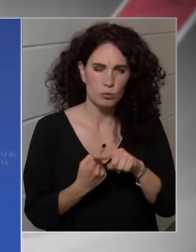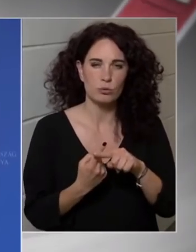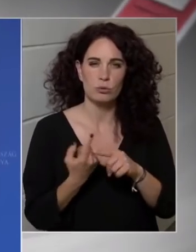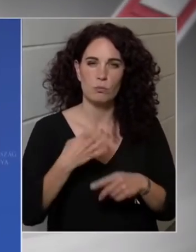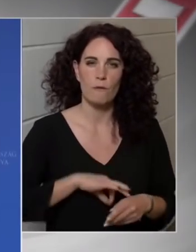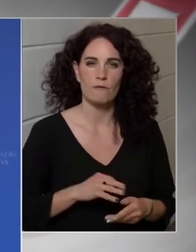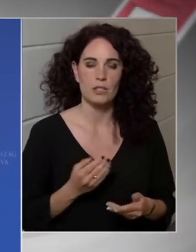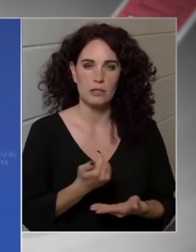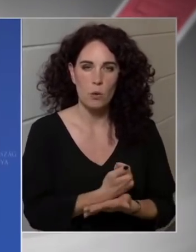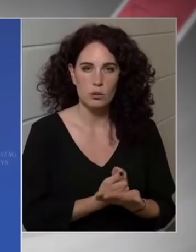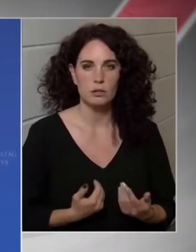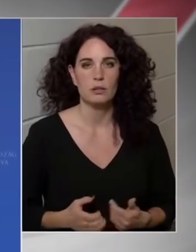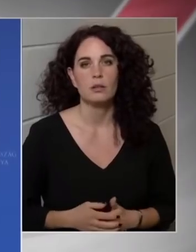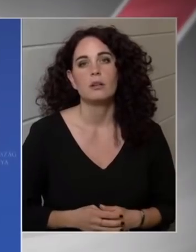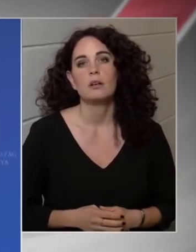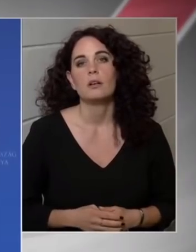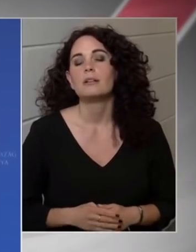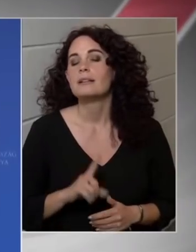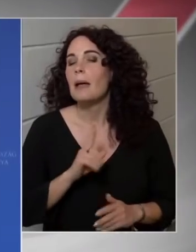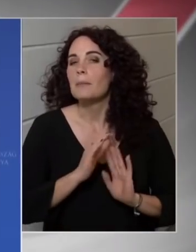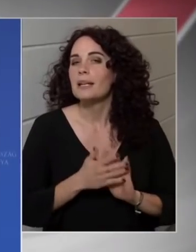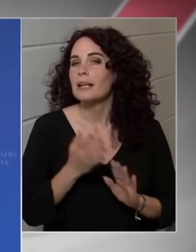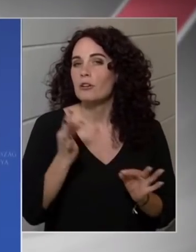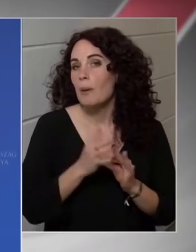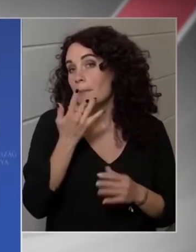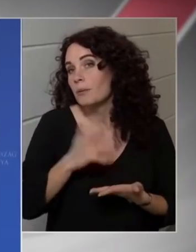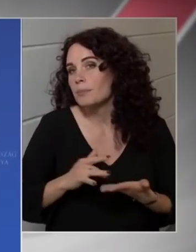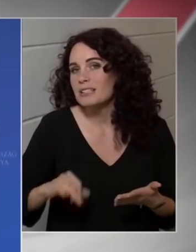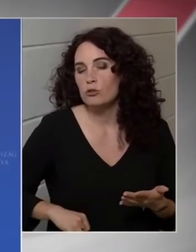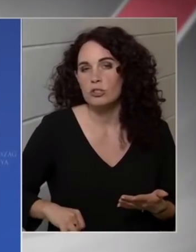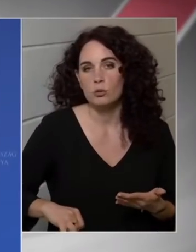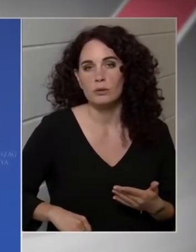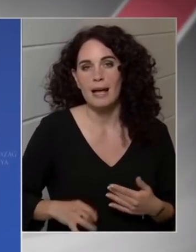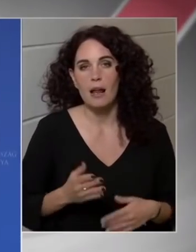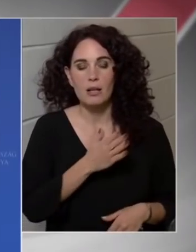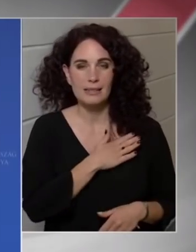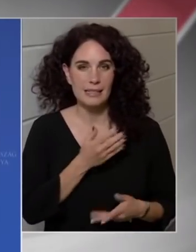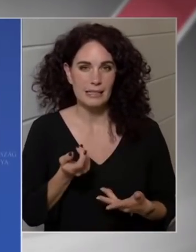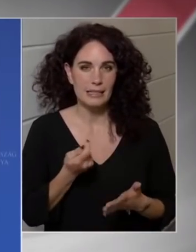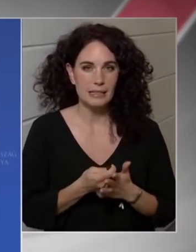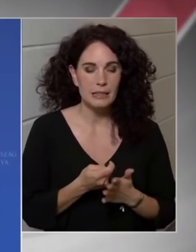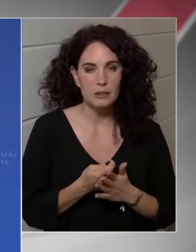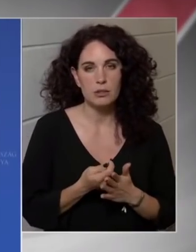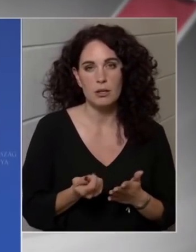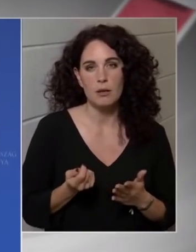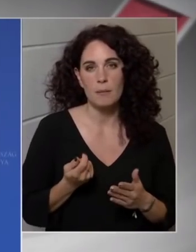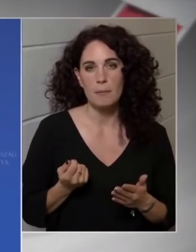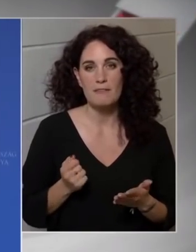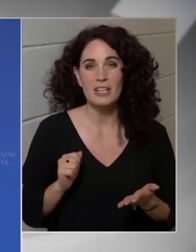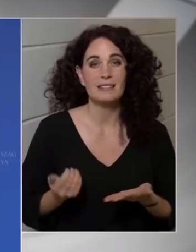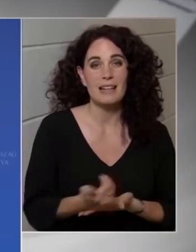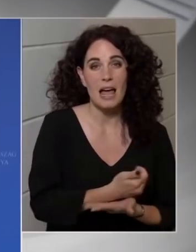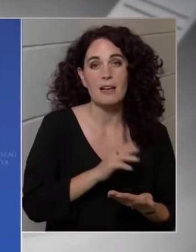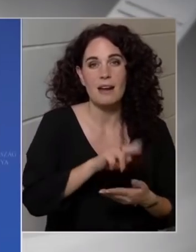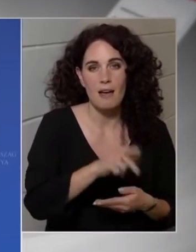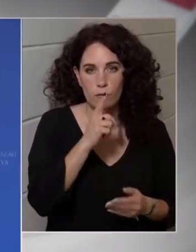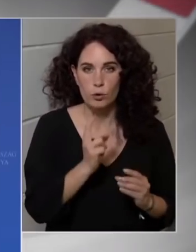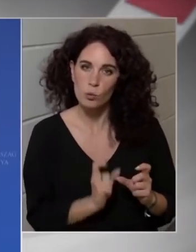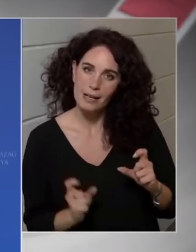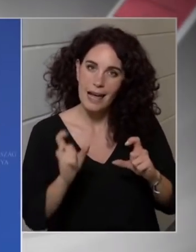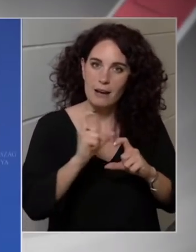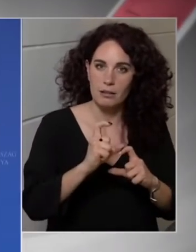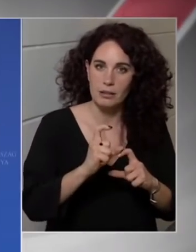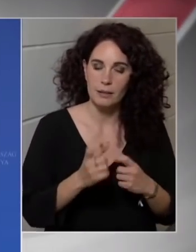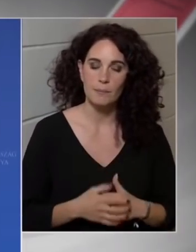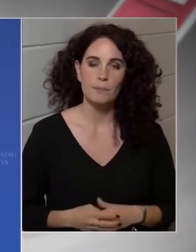De minden esetben például a biztosítónál a díj bevételekre fogjuk ezt rárakni. Minden esetben úgy